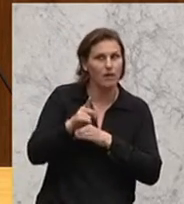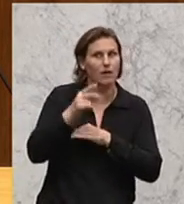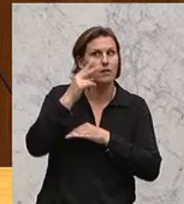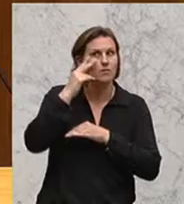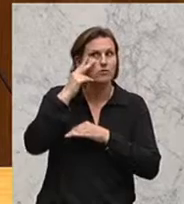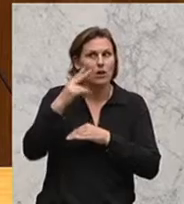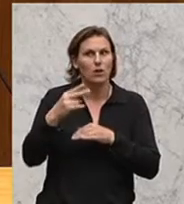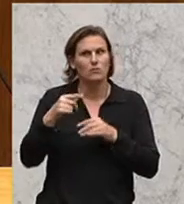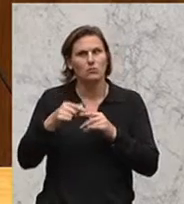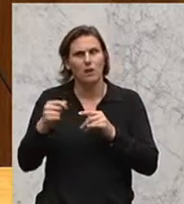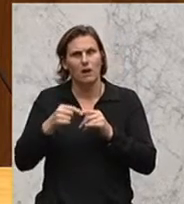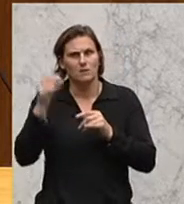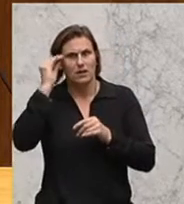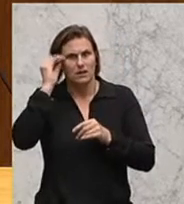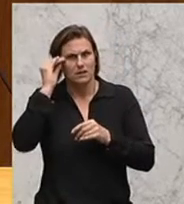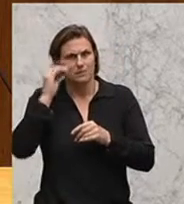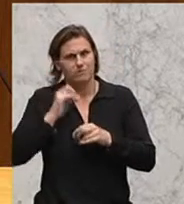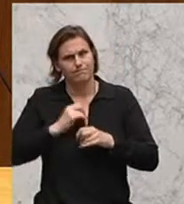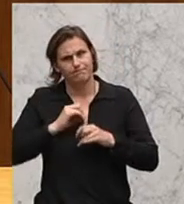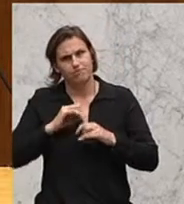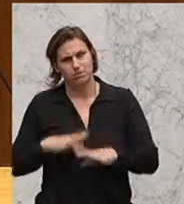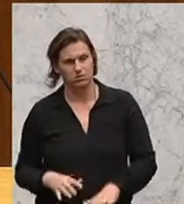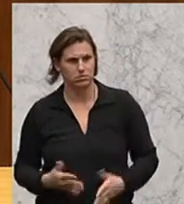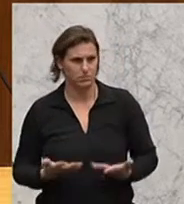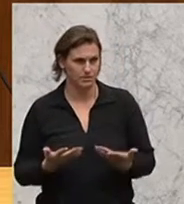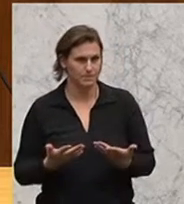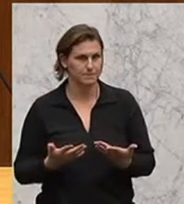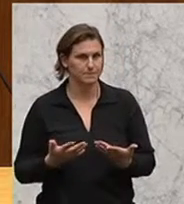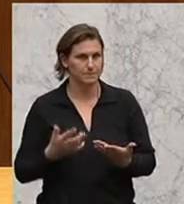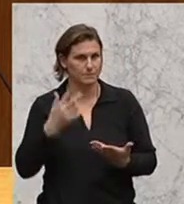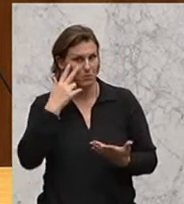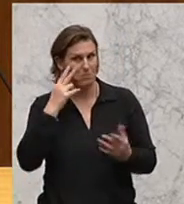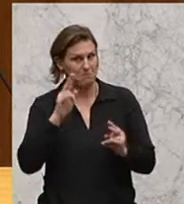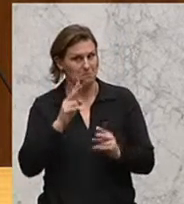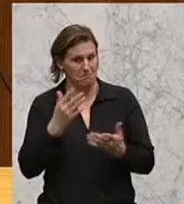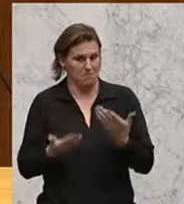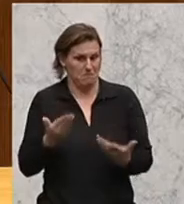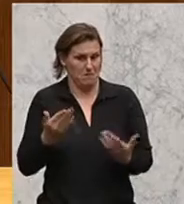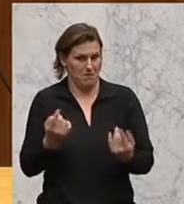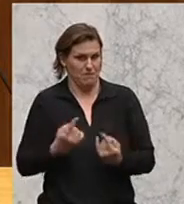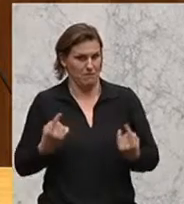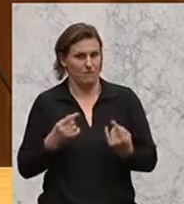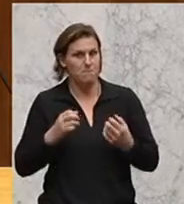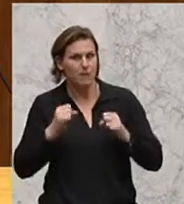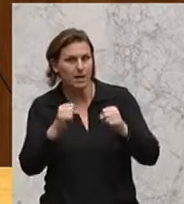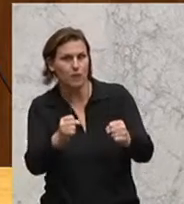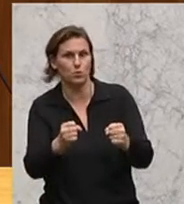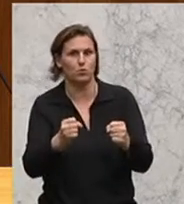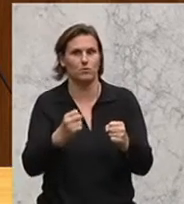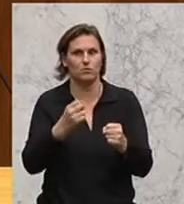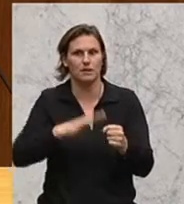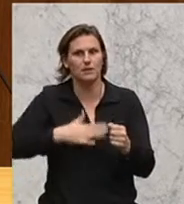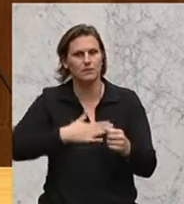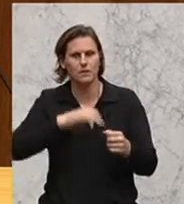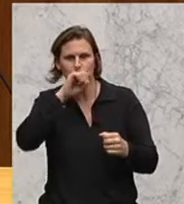den Spaß am Lernen verlieren. Und ich glaube, man kann das vergleichen mit einer Situation, und zwar dem Bewegungsdrang der Kinder. Die Kinder wollen